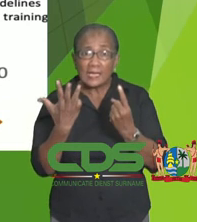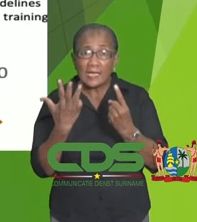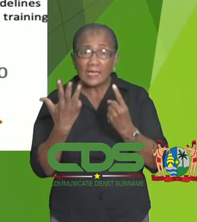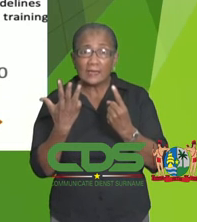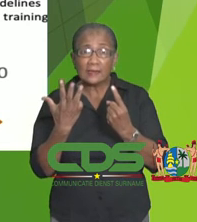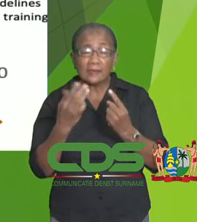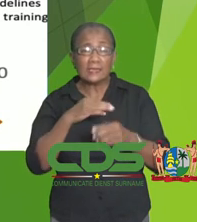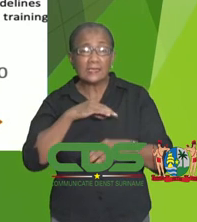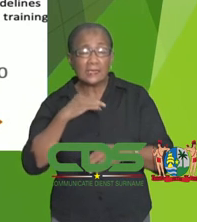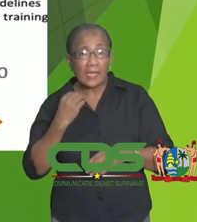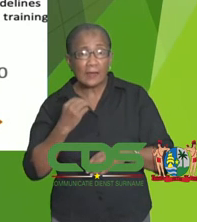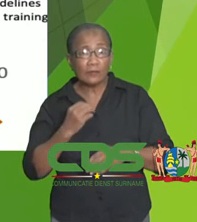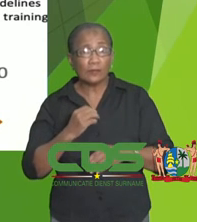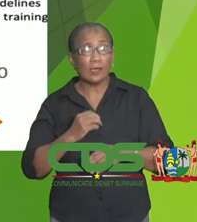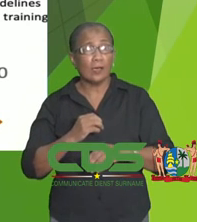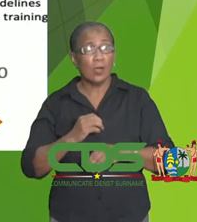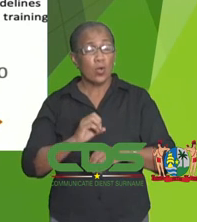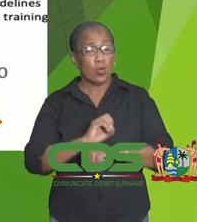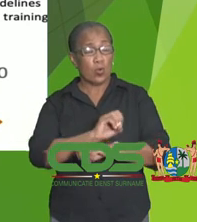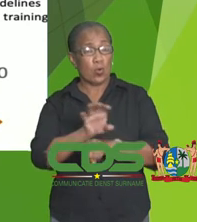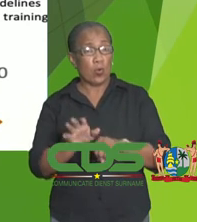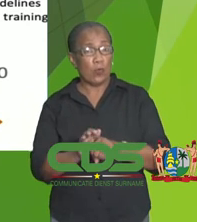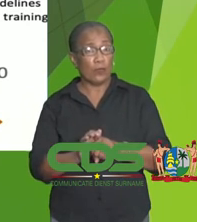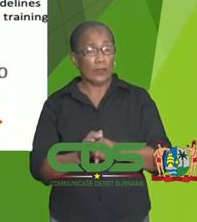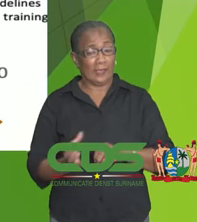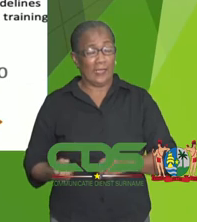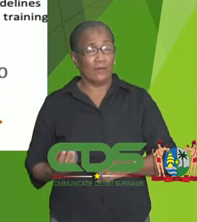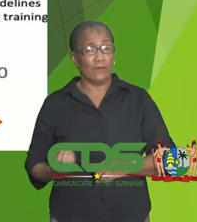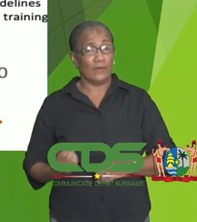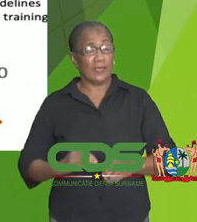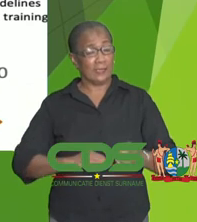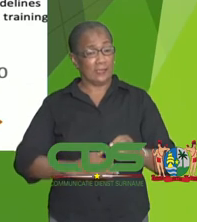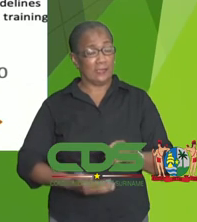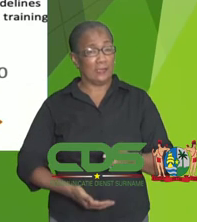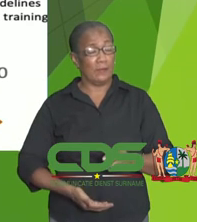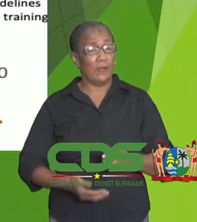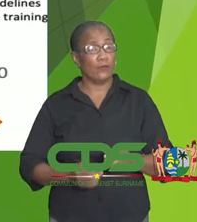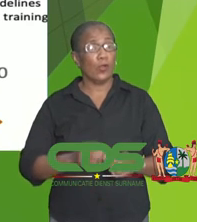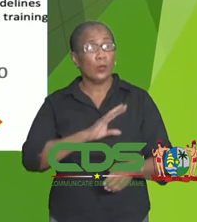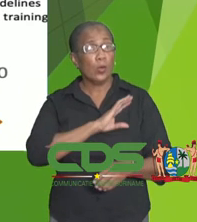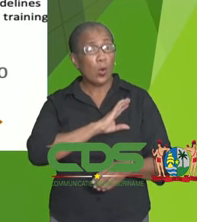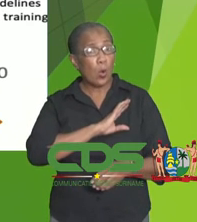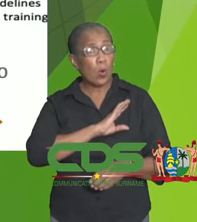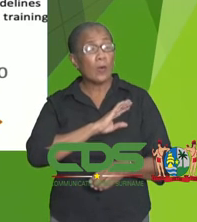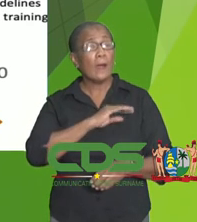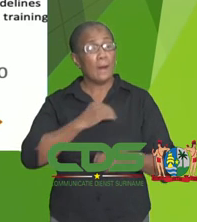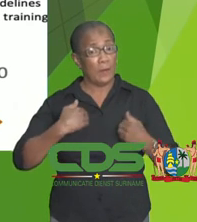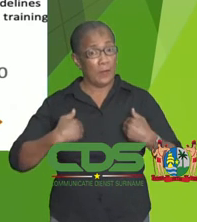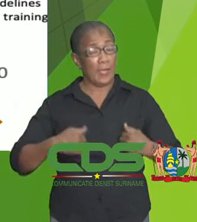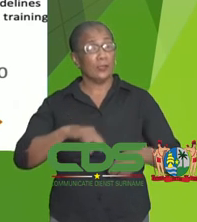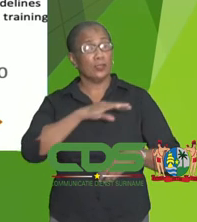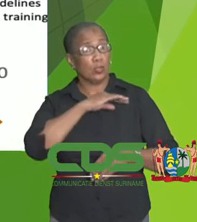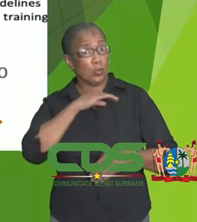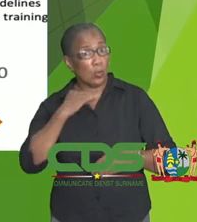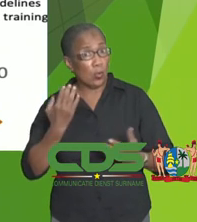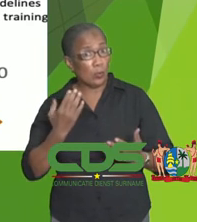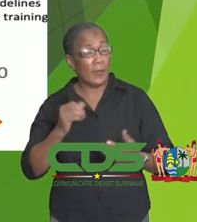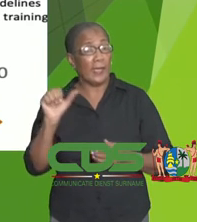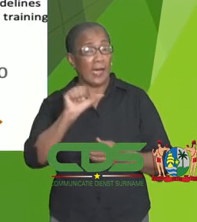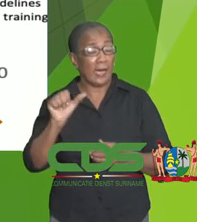-infecties bij zwangere vrouwen. Maar daarnaast zijn er ook nog sterftes ten gevolge van andere redenen. Want vrouwen gaan door